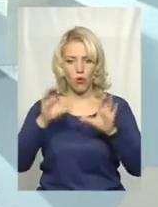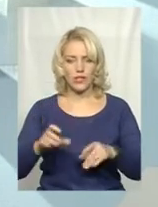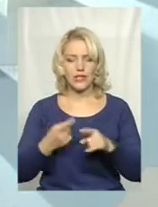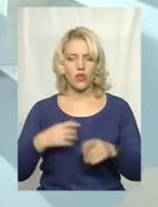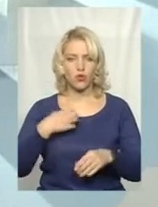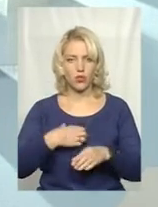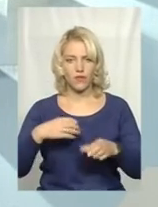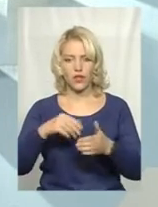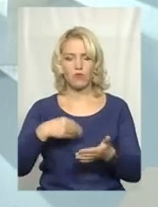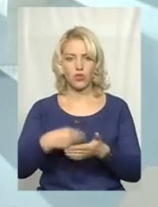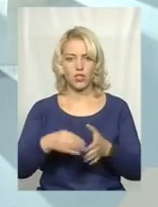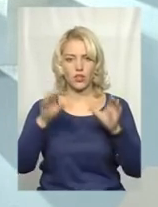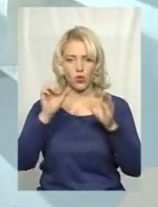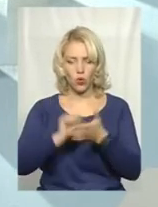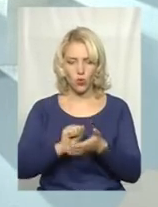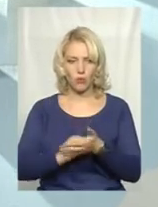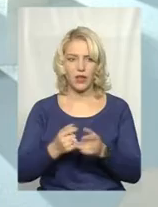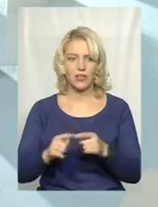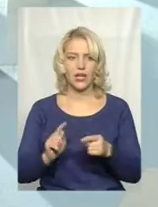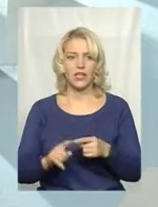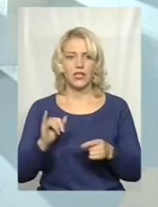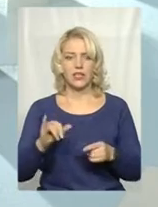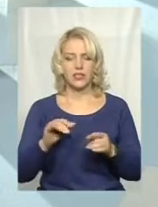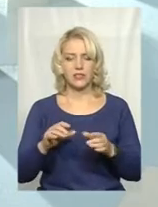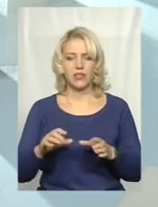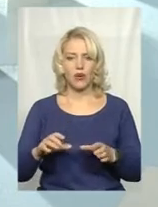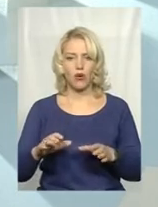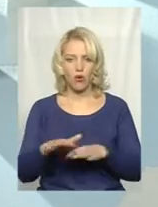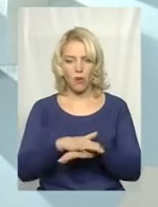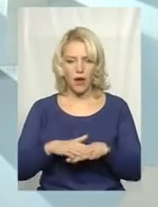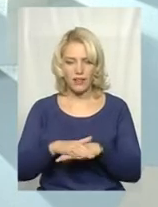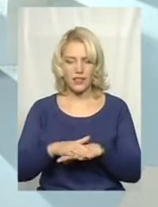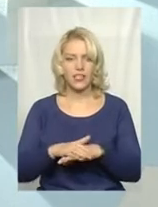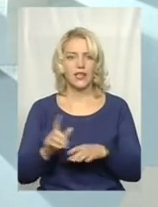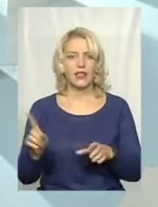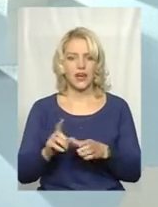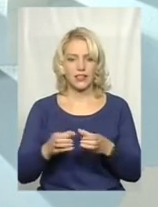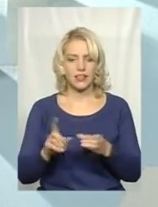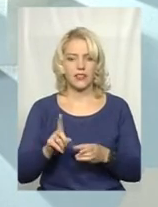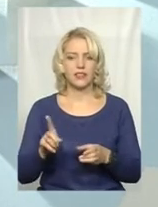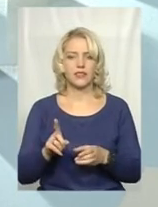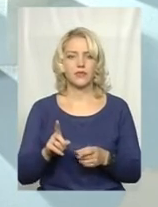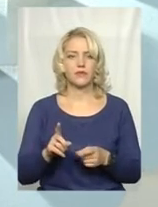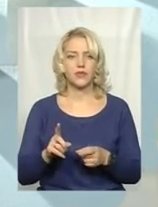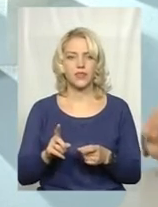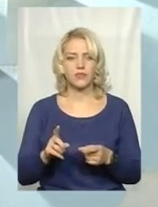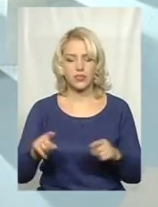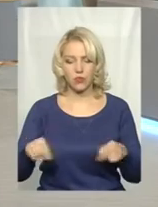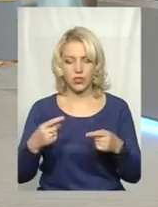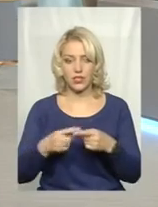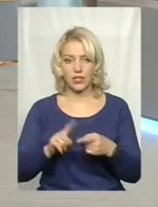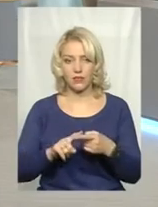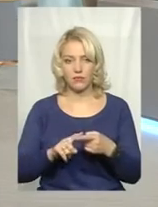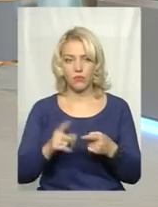документ, чітко зазначено, що ці громади, які створені за цим планом, отримують право на прямі міжбюджетні